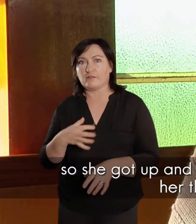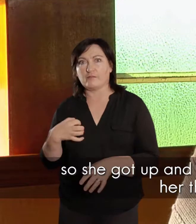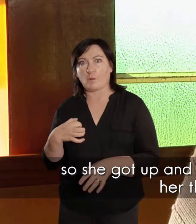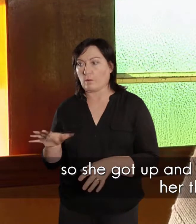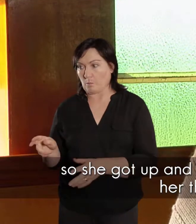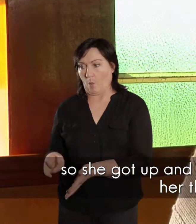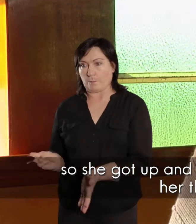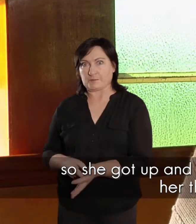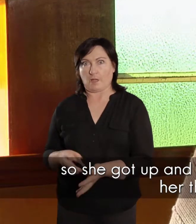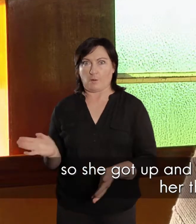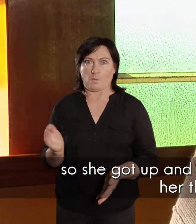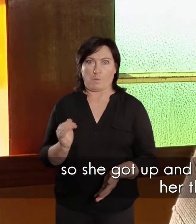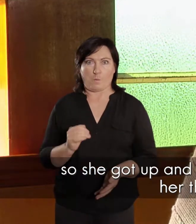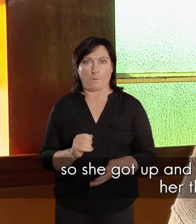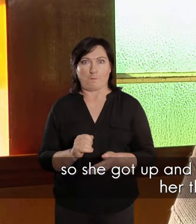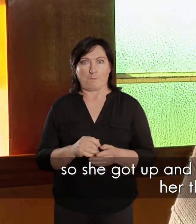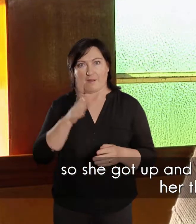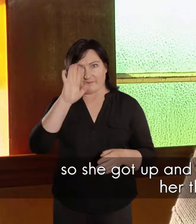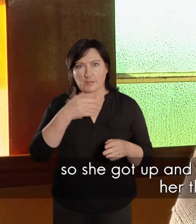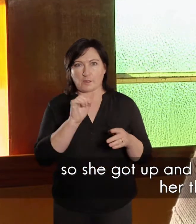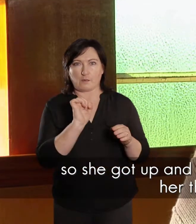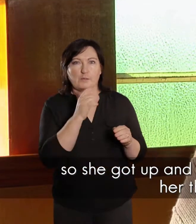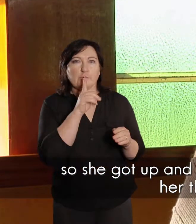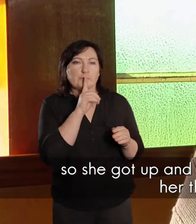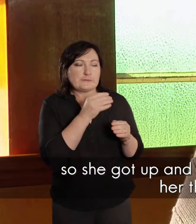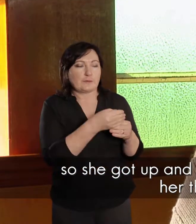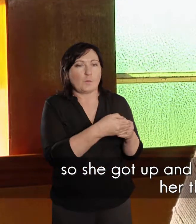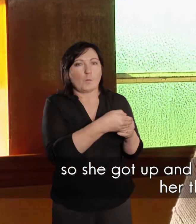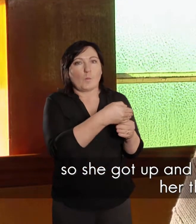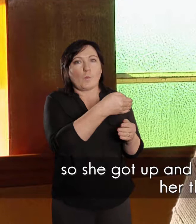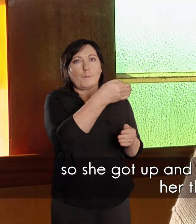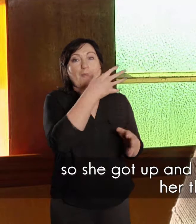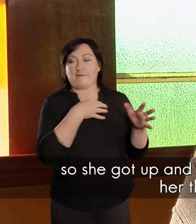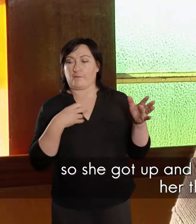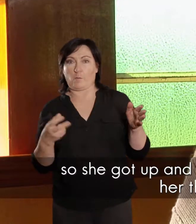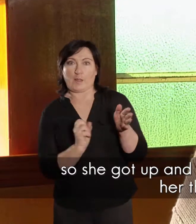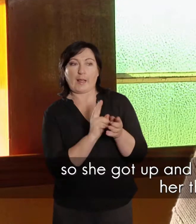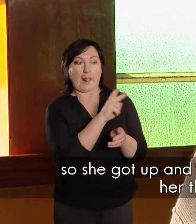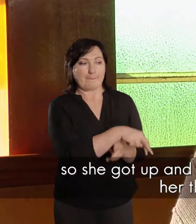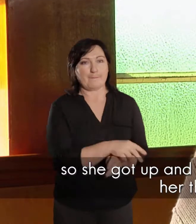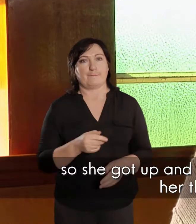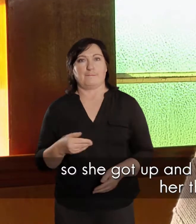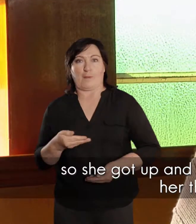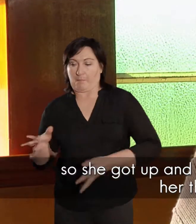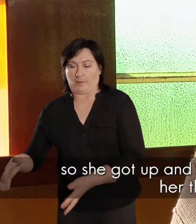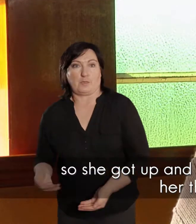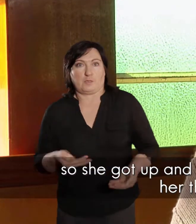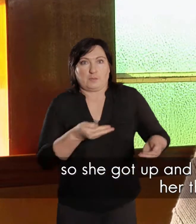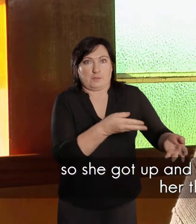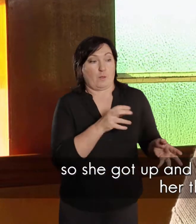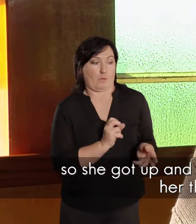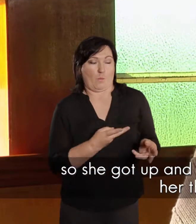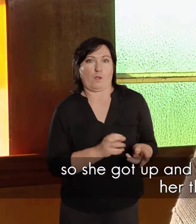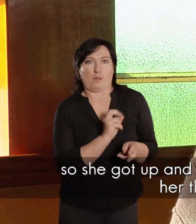en sy sê, sy staan ook maar nou op, en hy skuif sag is die venster op, en hy sê, dat sy eerst deurkom, en hy geef haar die kind aan,